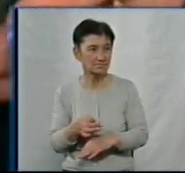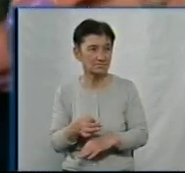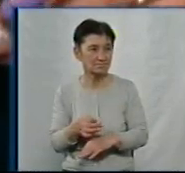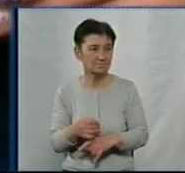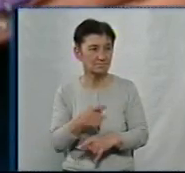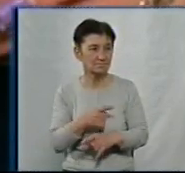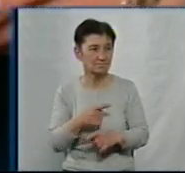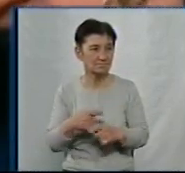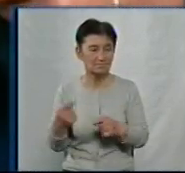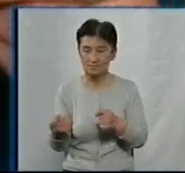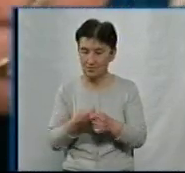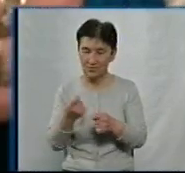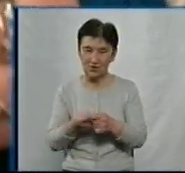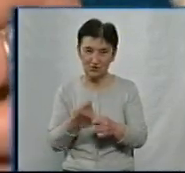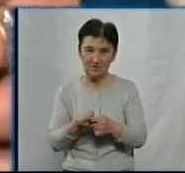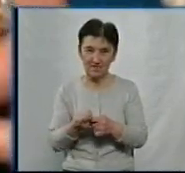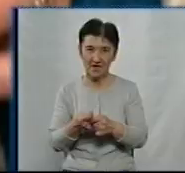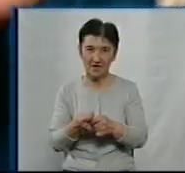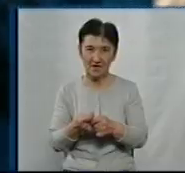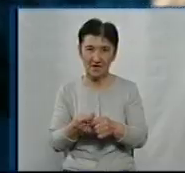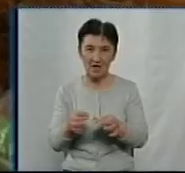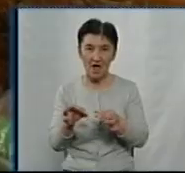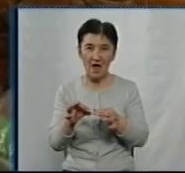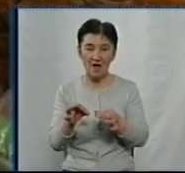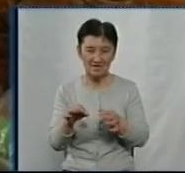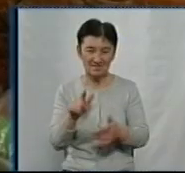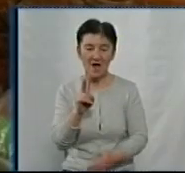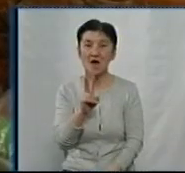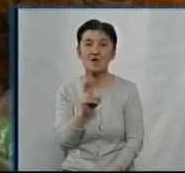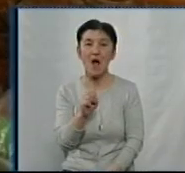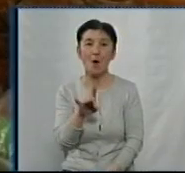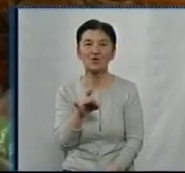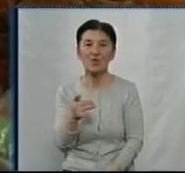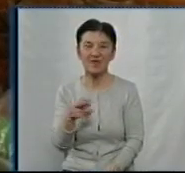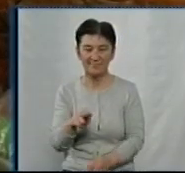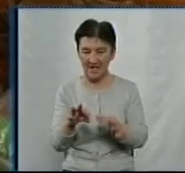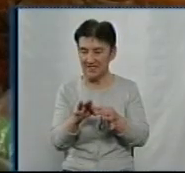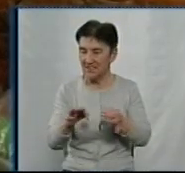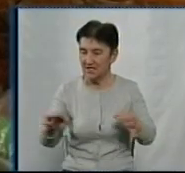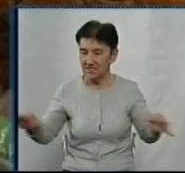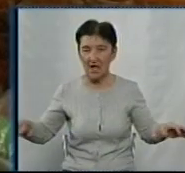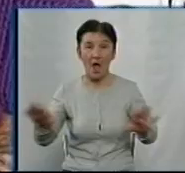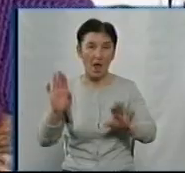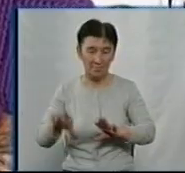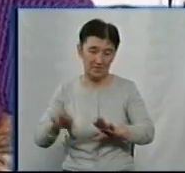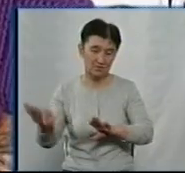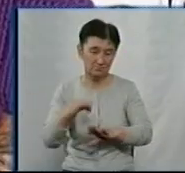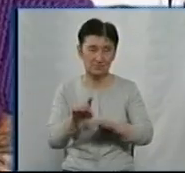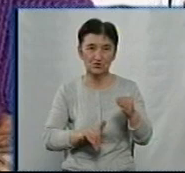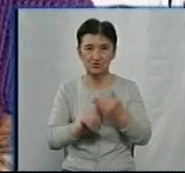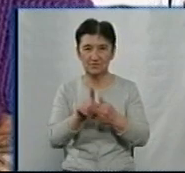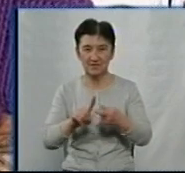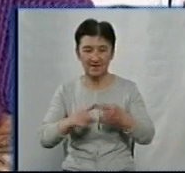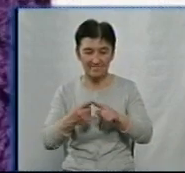прошиваю ниткою капроновою. І тоді вже з капронової нитки набираю петлі і починаю в'язати чобітки. Аби